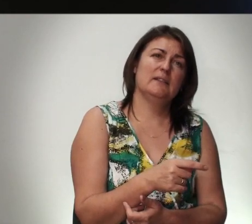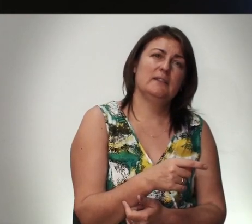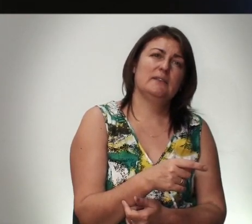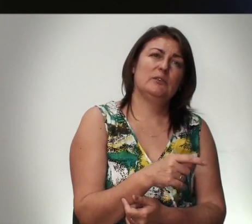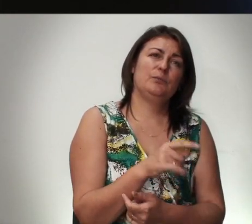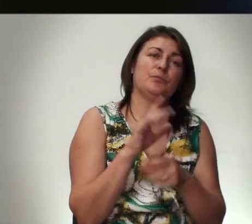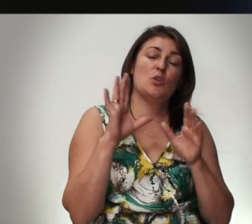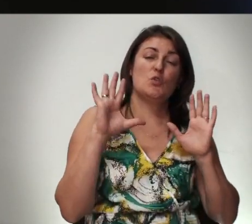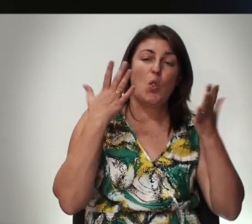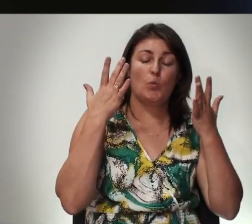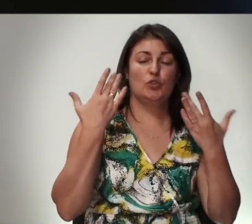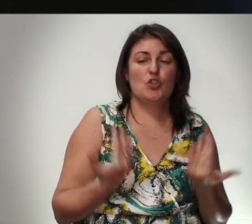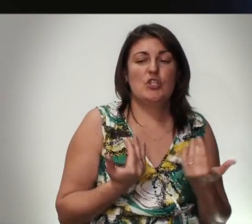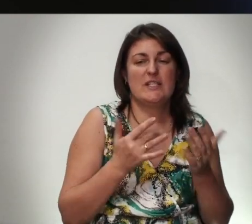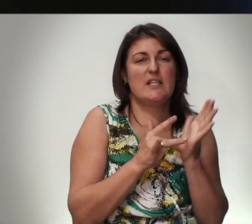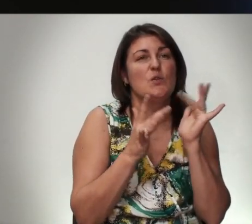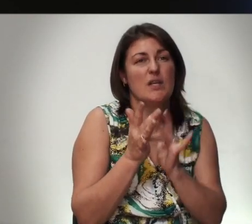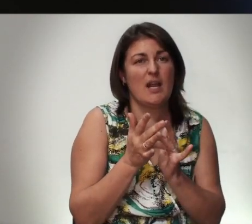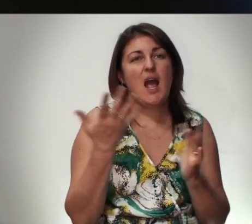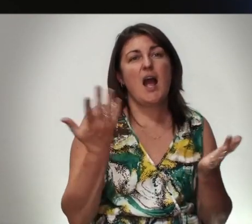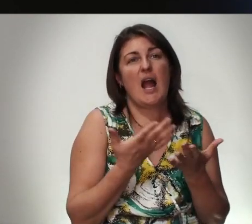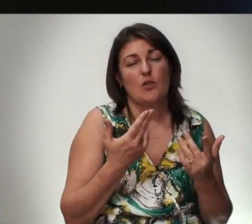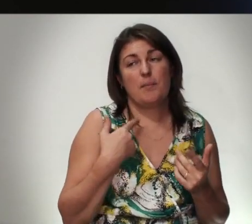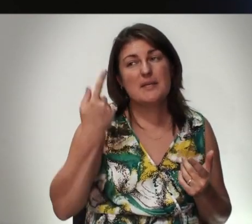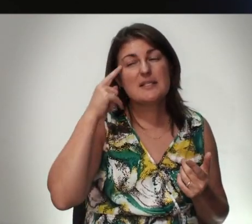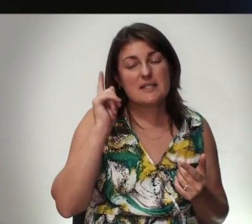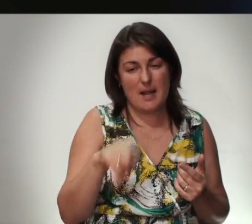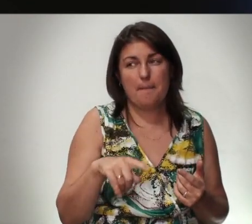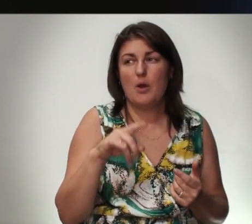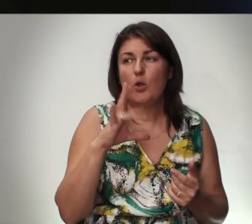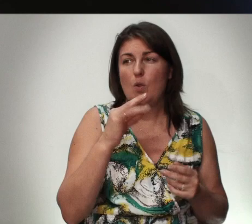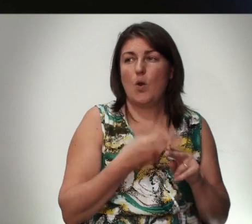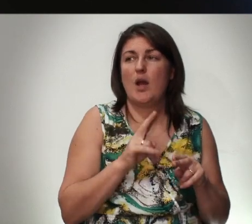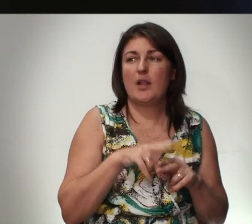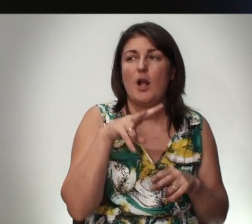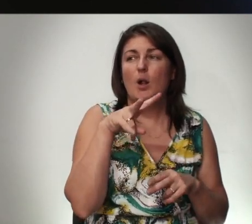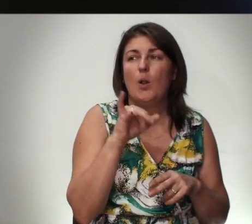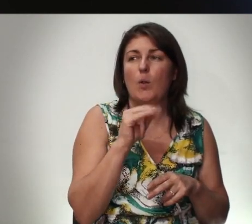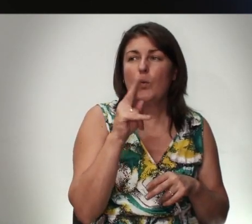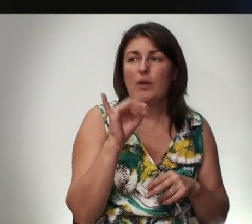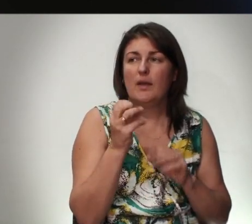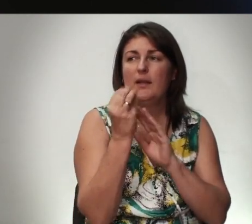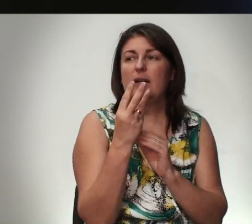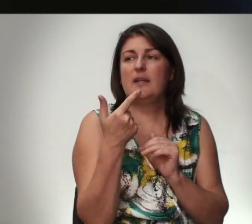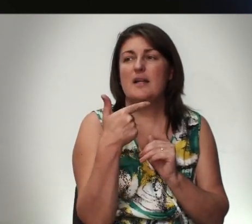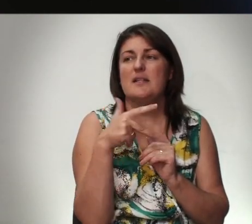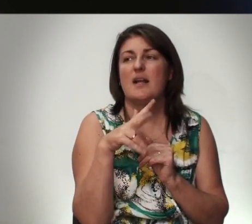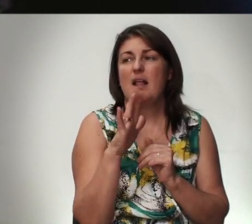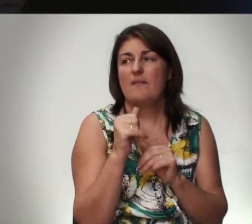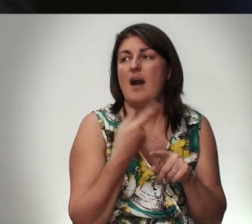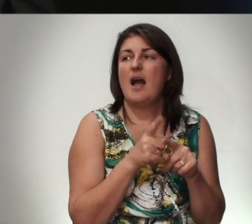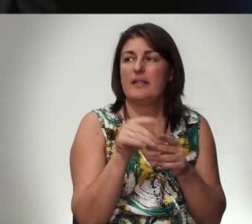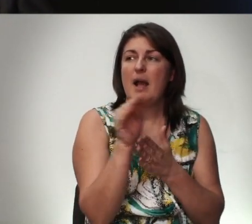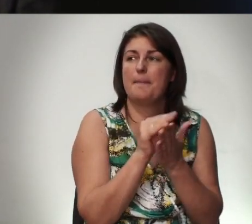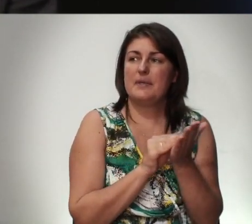Случай Из жизни Иисуса Христа Который Мы Знаем Но Это Луки Луки 13 Глава Это